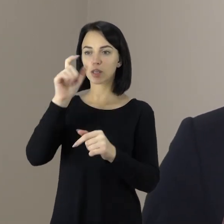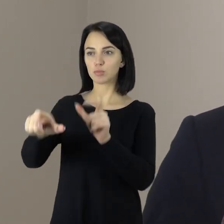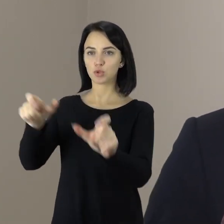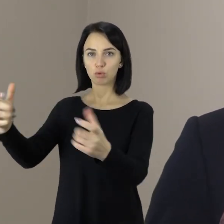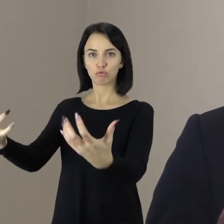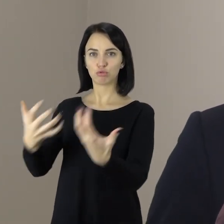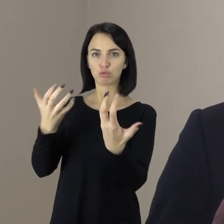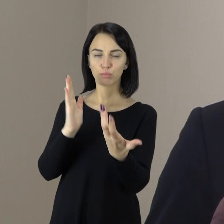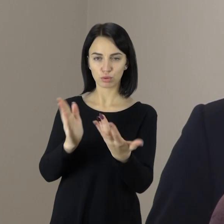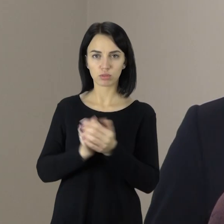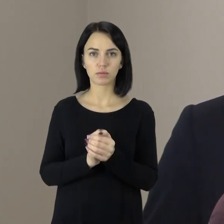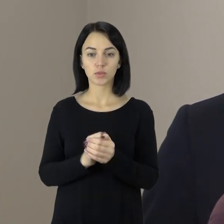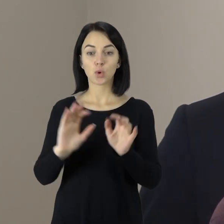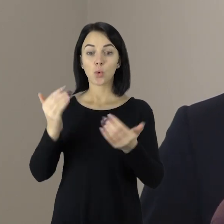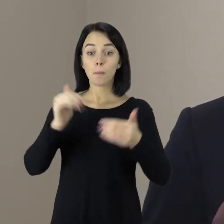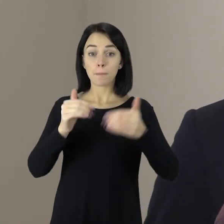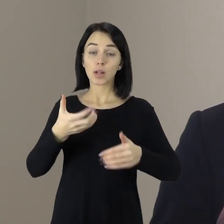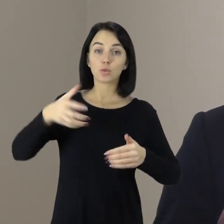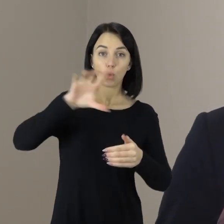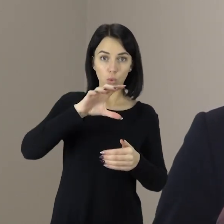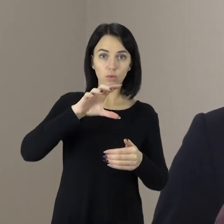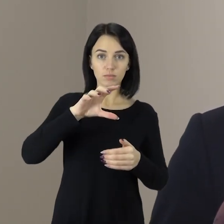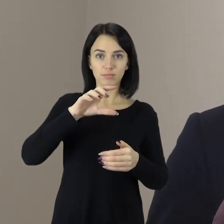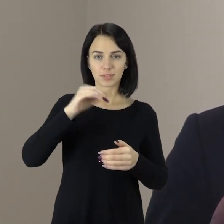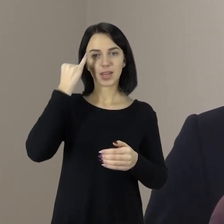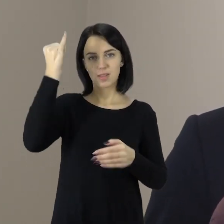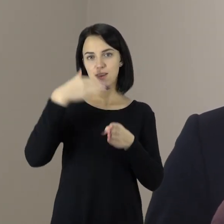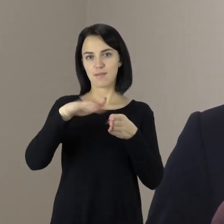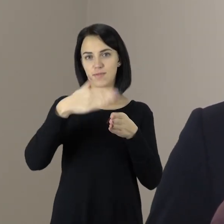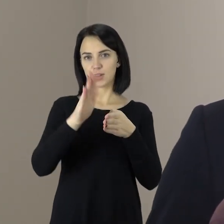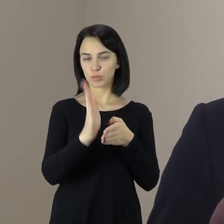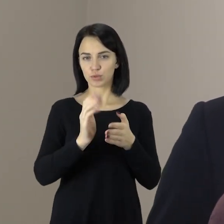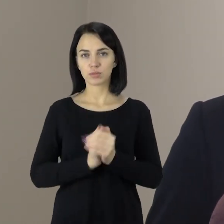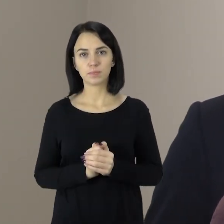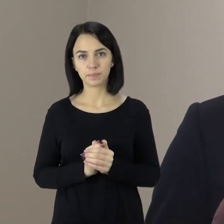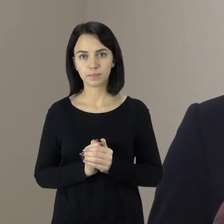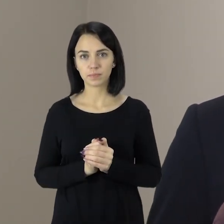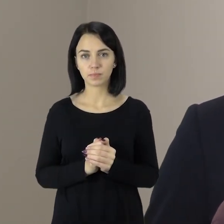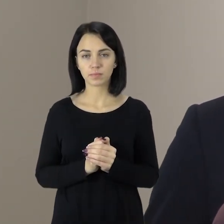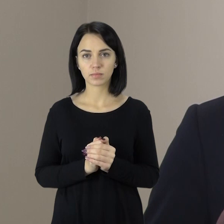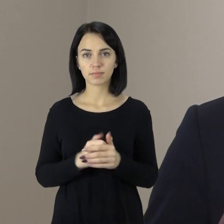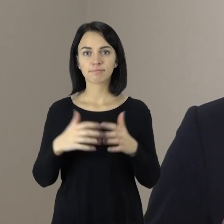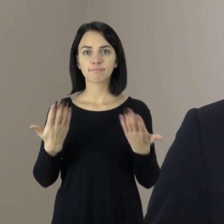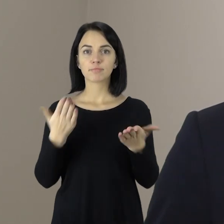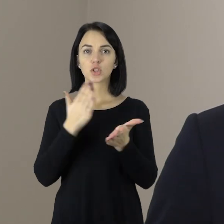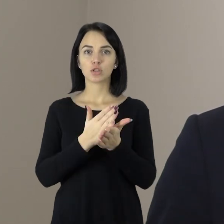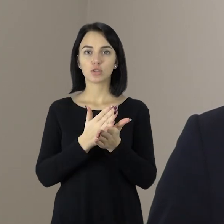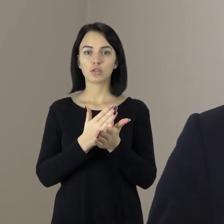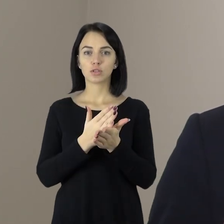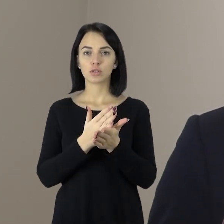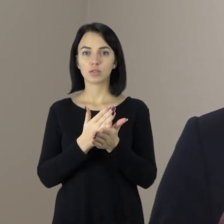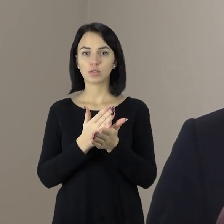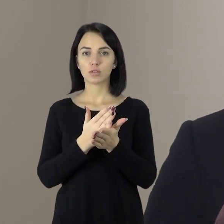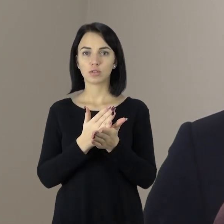palaikymo, ir jeigu jie surinks daugiausiai balsų, jų idėja bus įgyvendinta. Tai yra suskirsti tai dvi